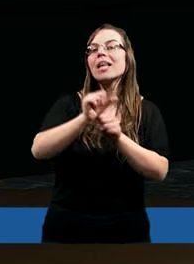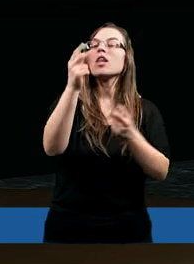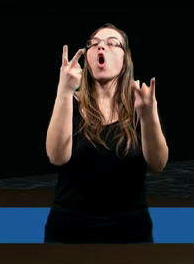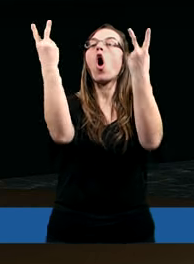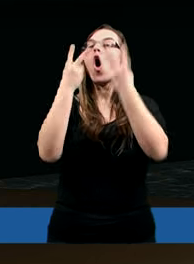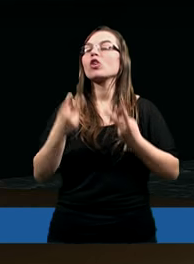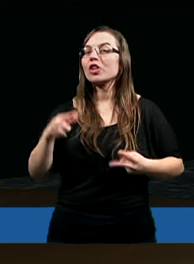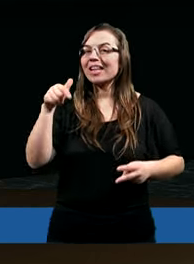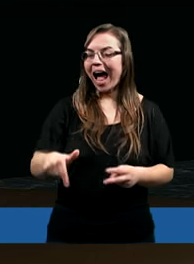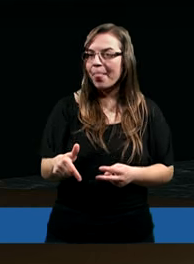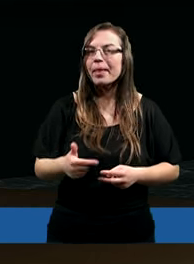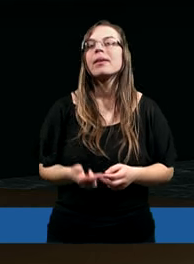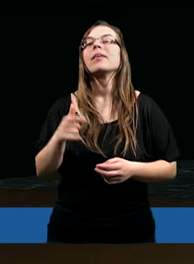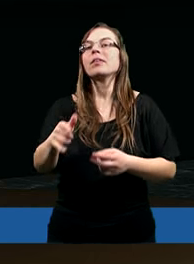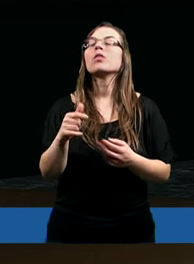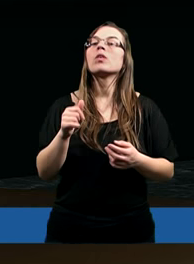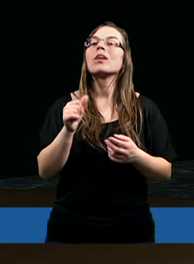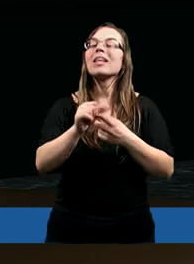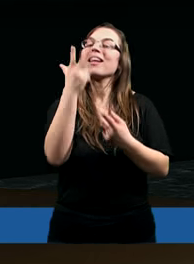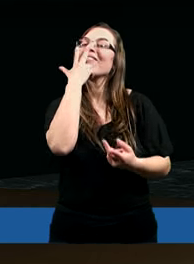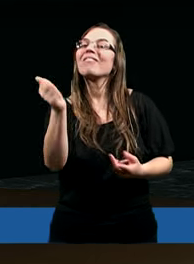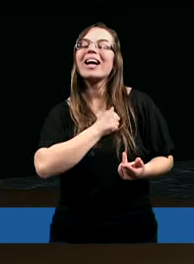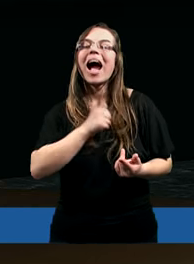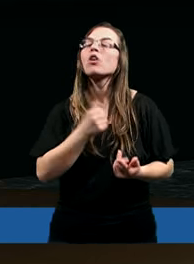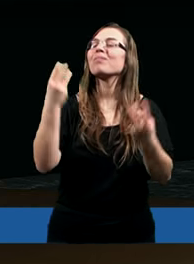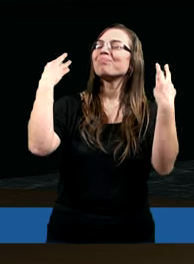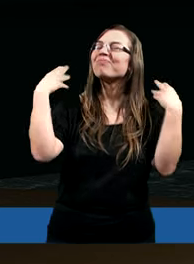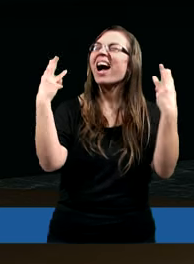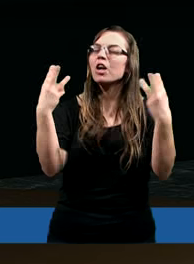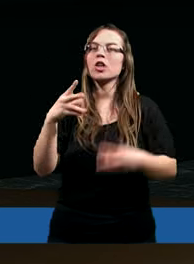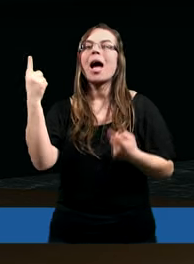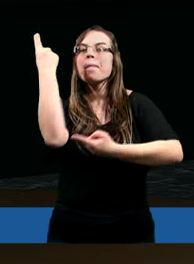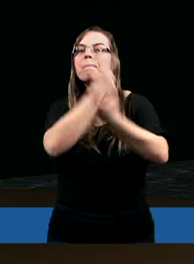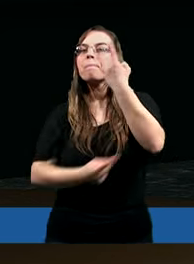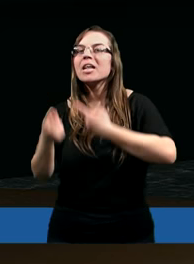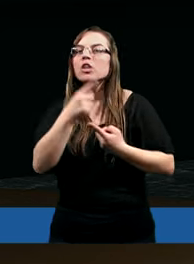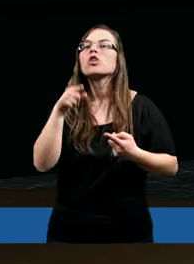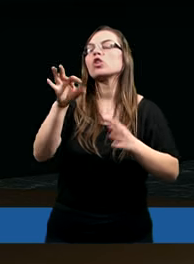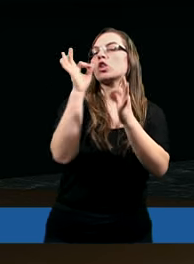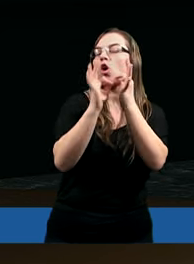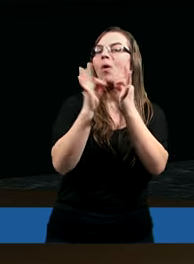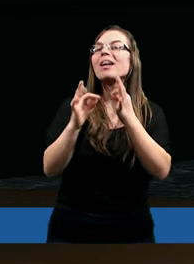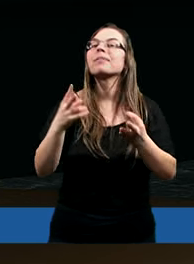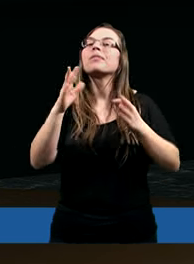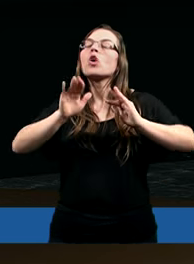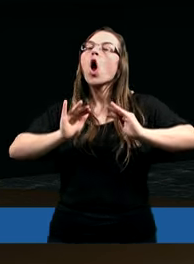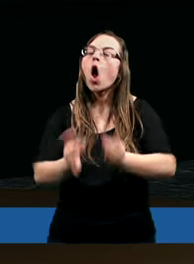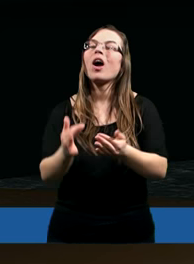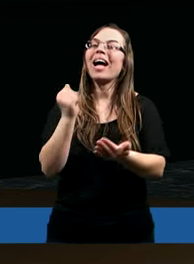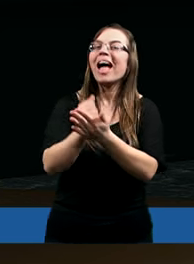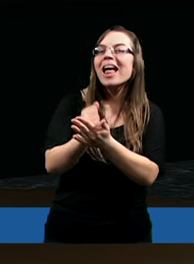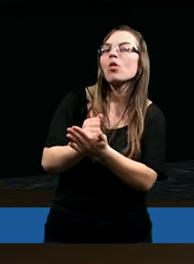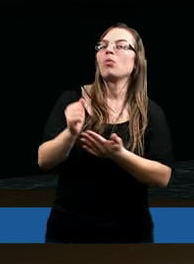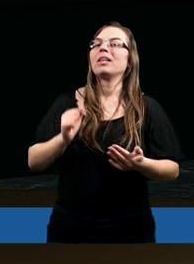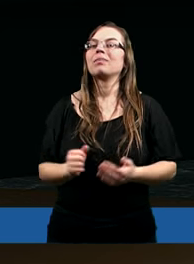odczytania. I tutaj jest wyrażona bardzo dokładnie myśl apostoła Piotra. On dokładnie chce przekazać jakąś konkretną